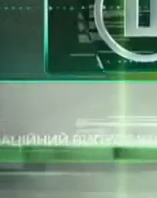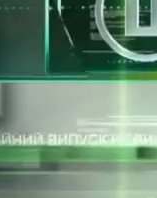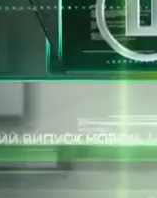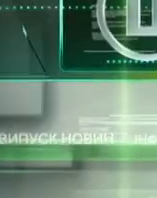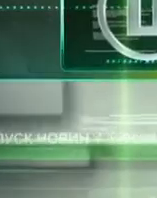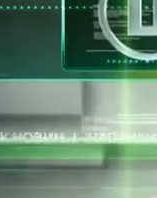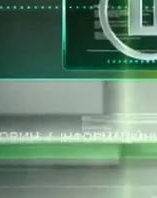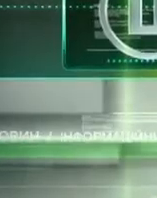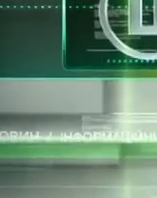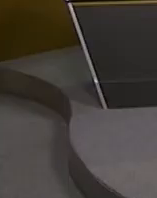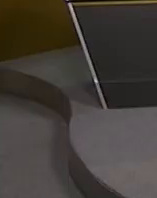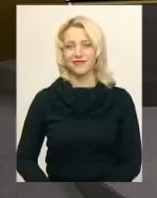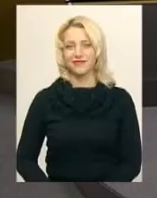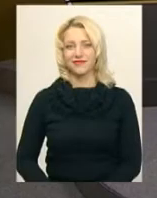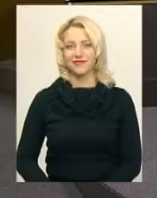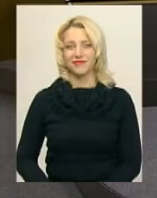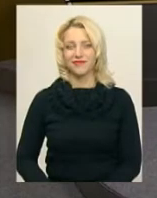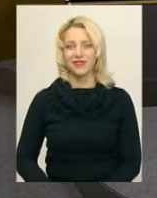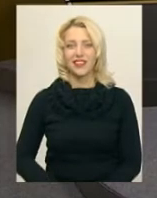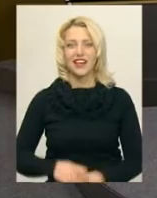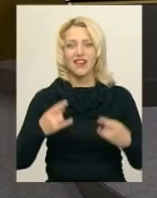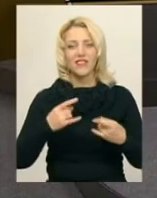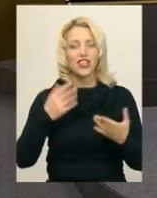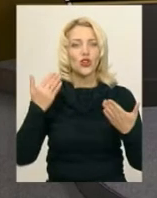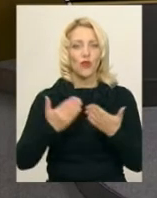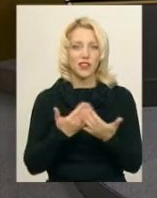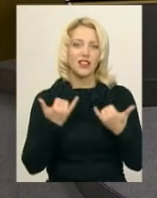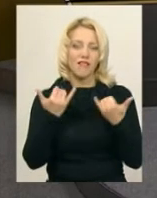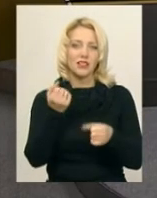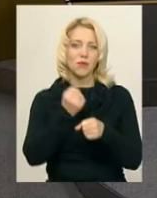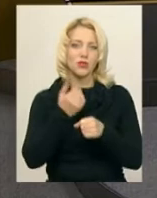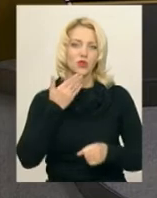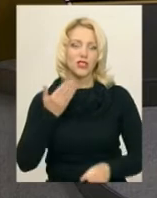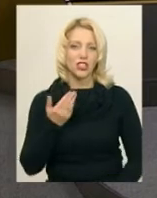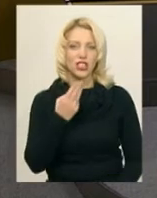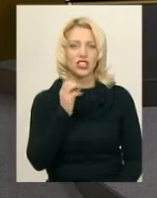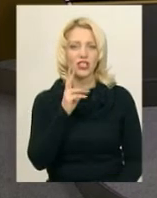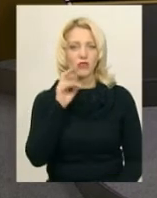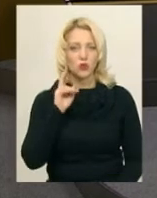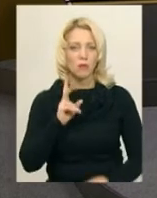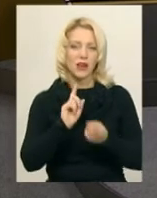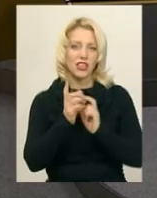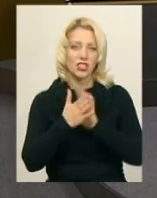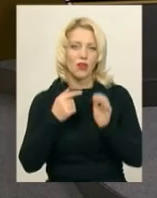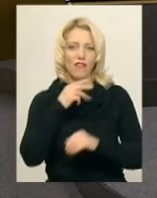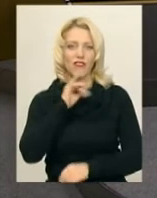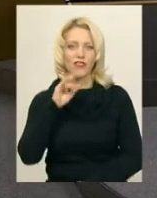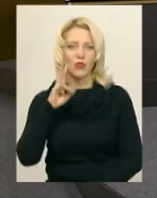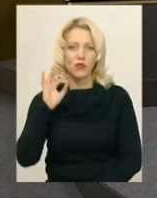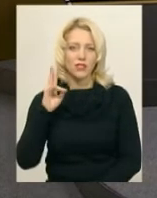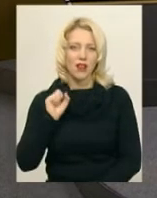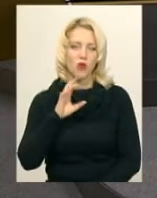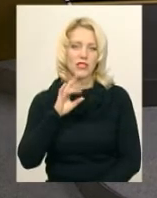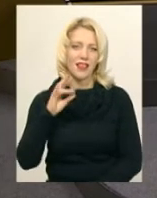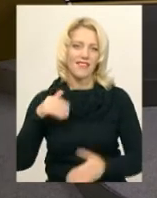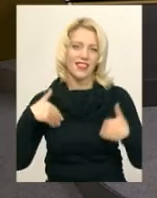Музика В ефірі новини. Для вас у студії працює ведуча Катерина Шевчук. На жестову мову перекладає Оксана